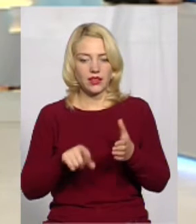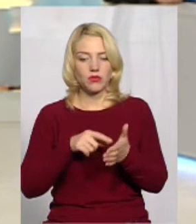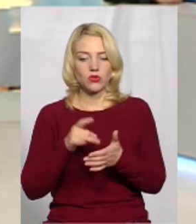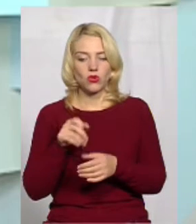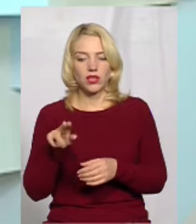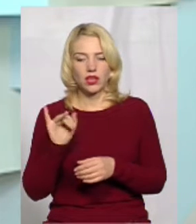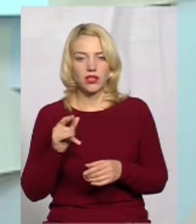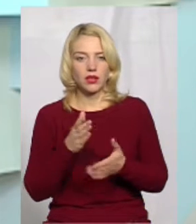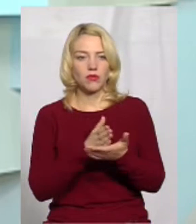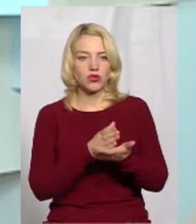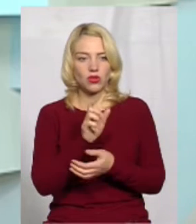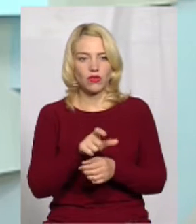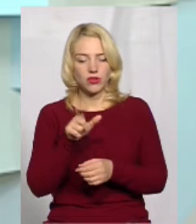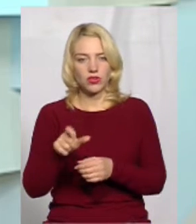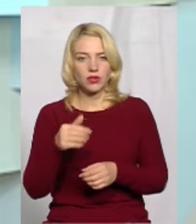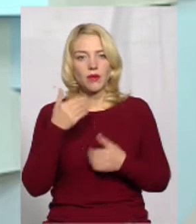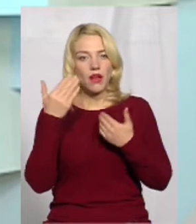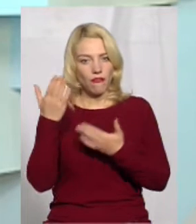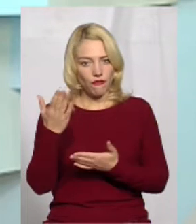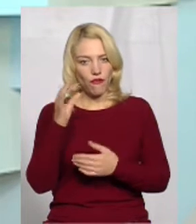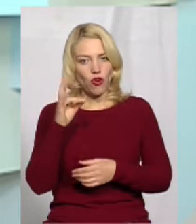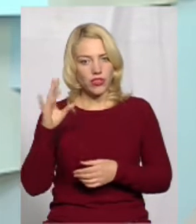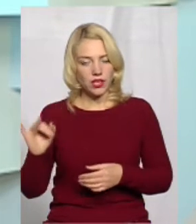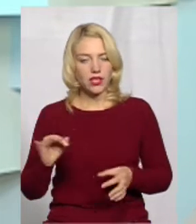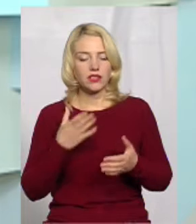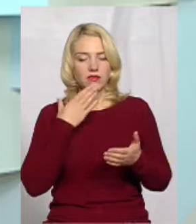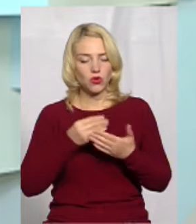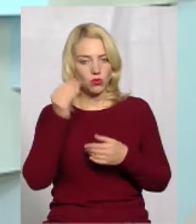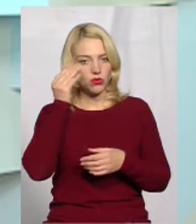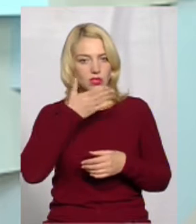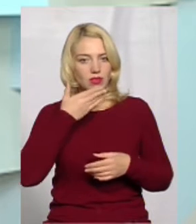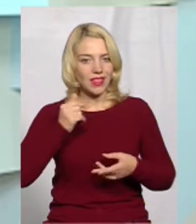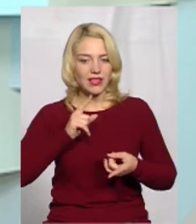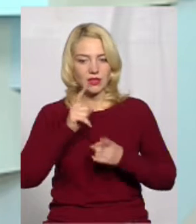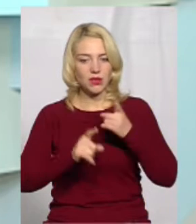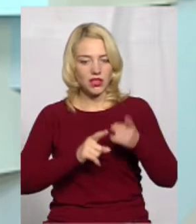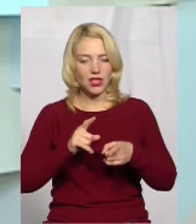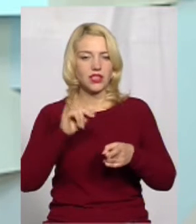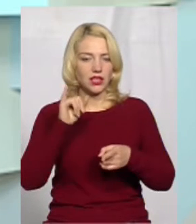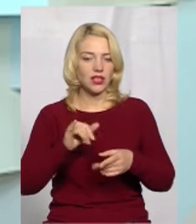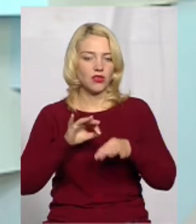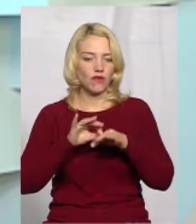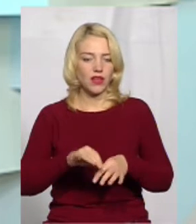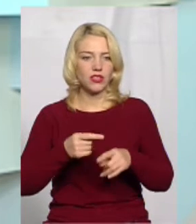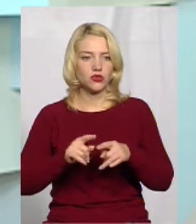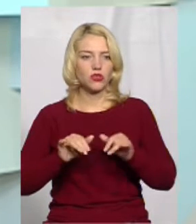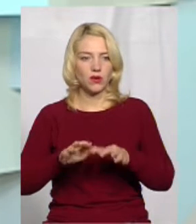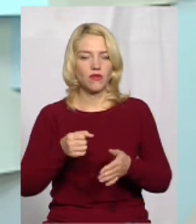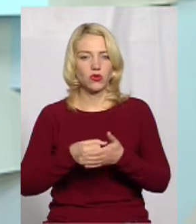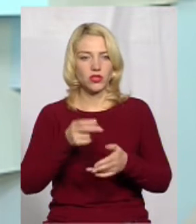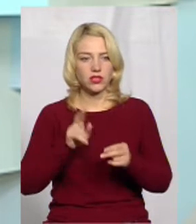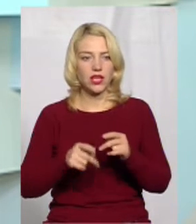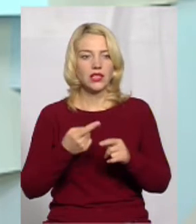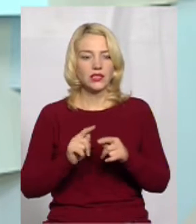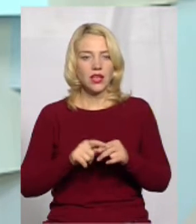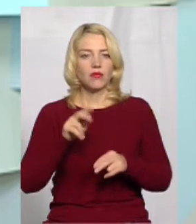ради, і там посадових осіб, вони тут свою позицію не змінили і довели справу до кінця, і те будівництво, воно на